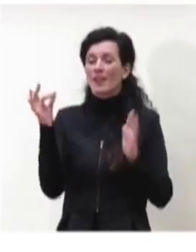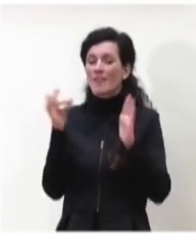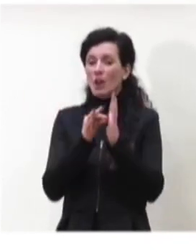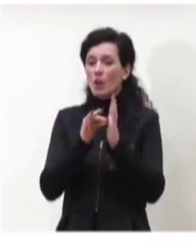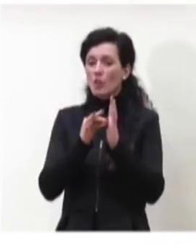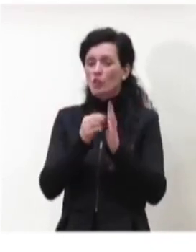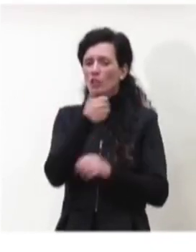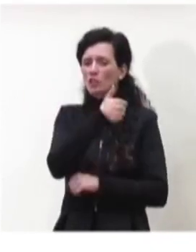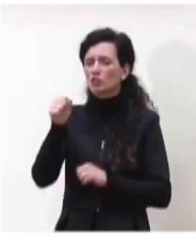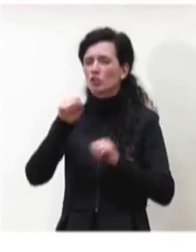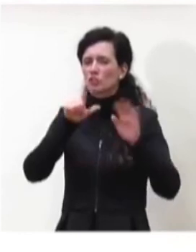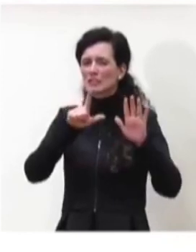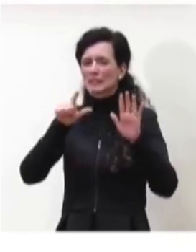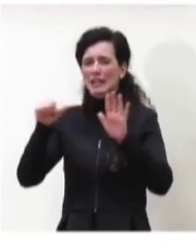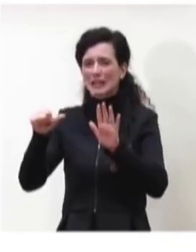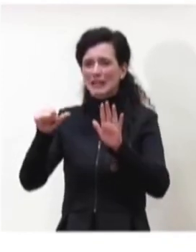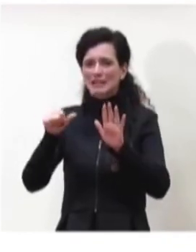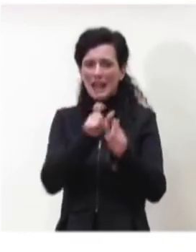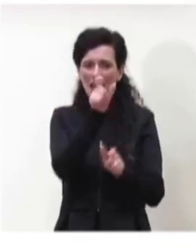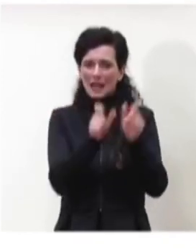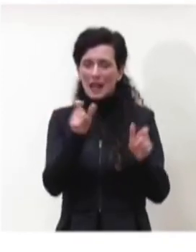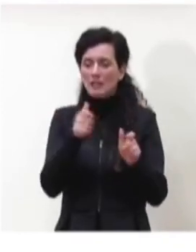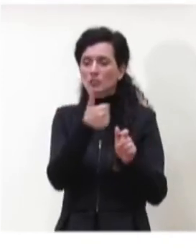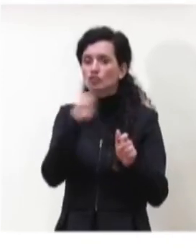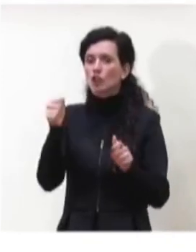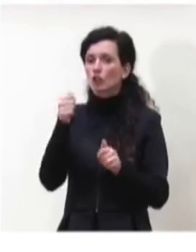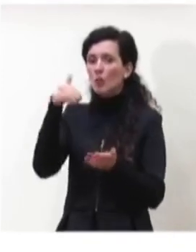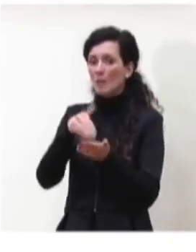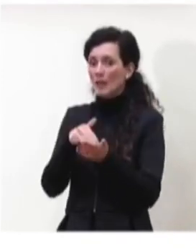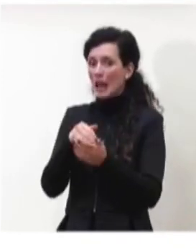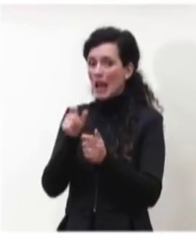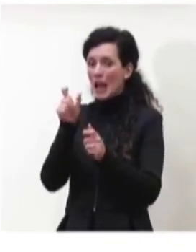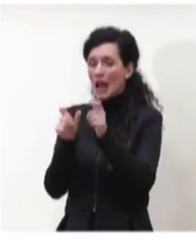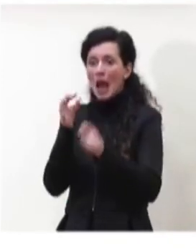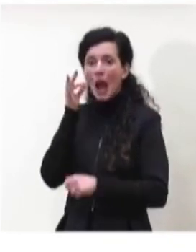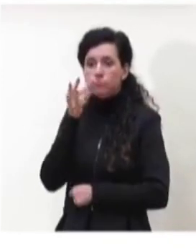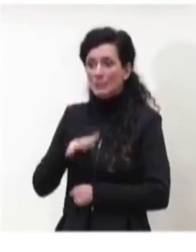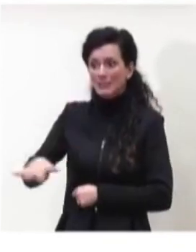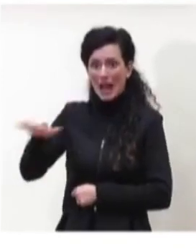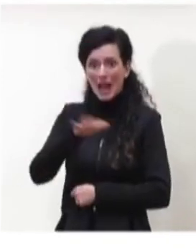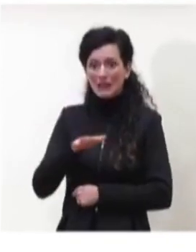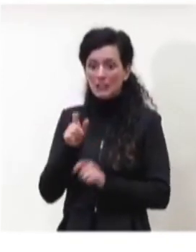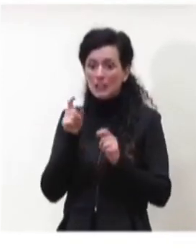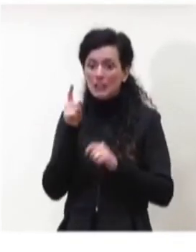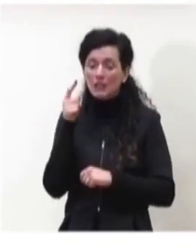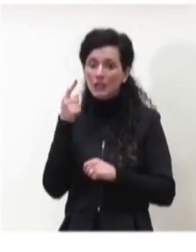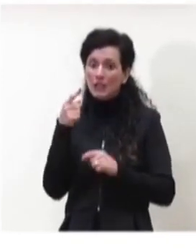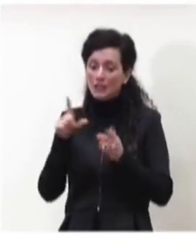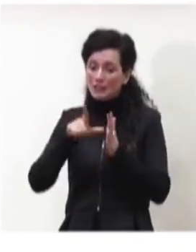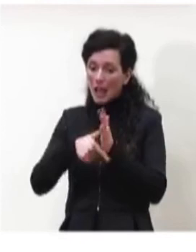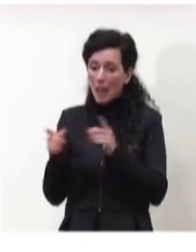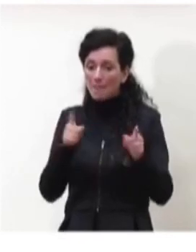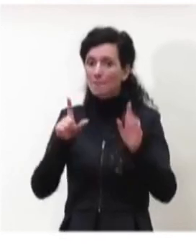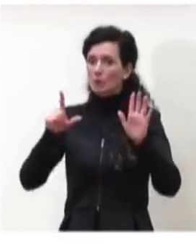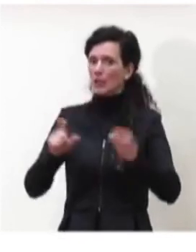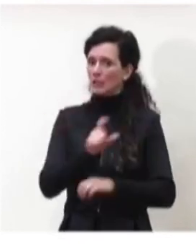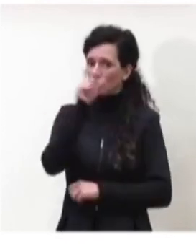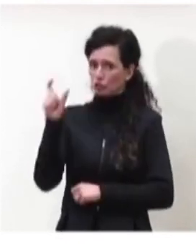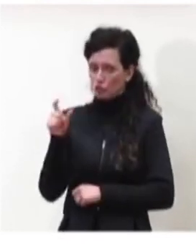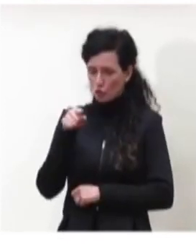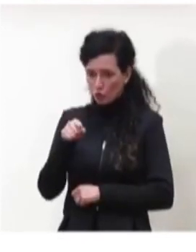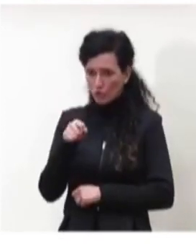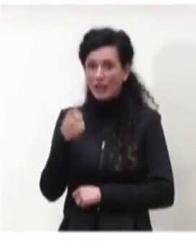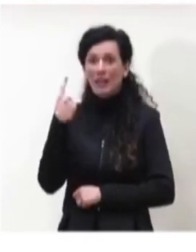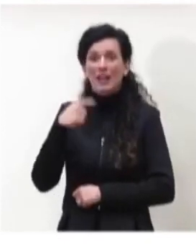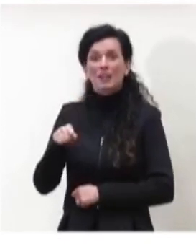166 casi per 100 mila abitanti in 7 giorni, vi ricordo che la soglia che abbiamo identificato nel